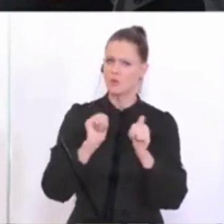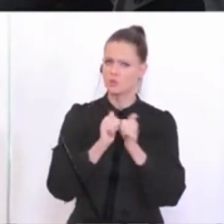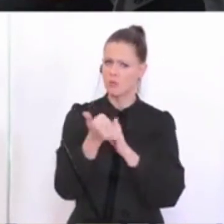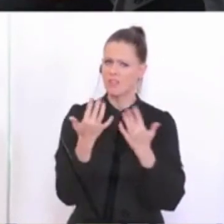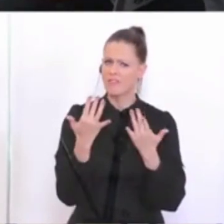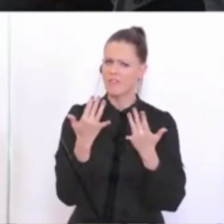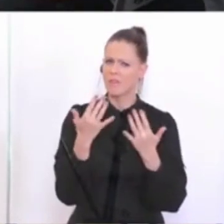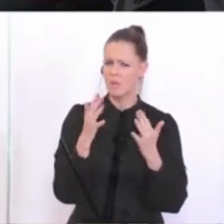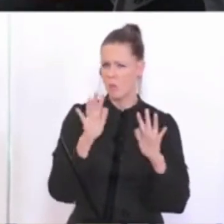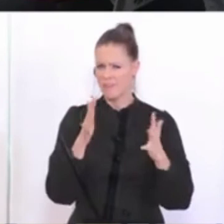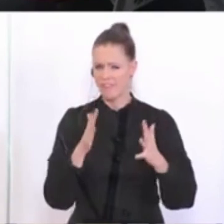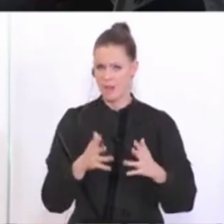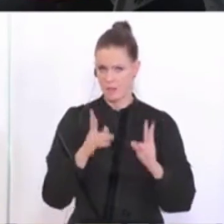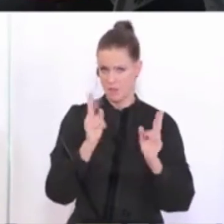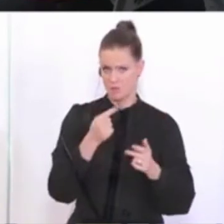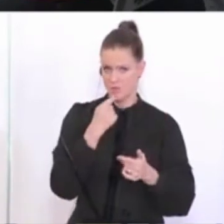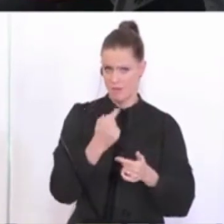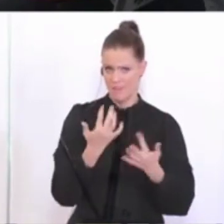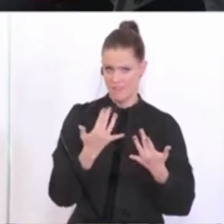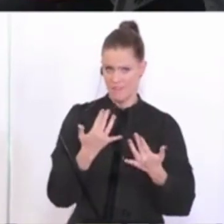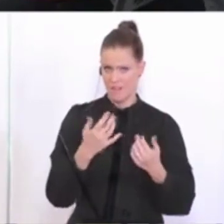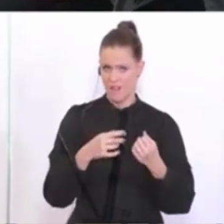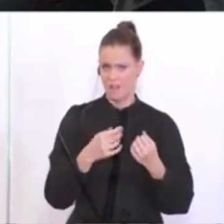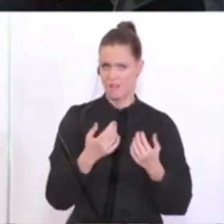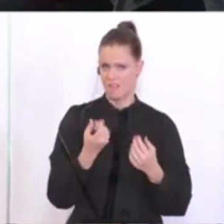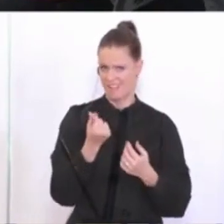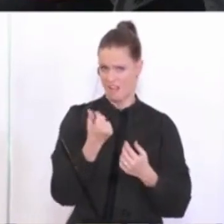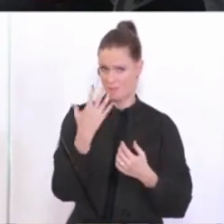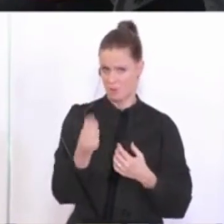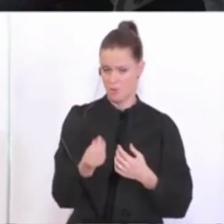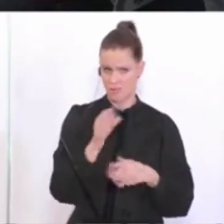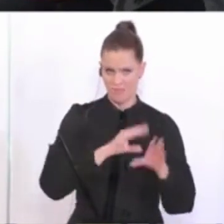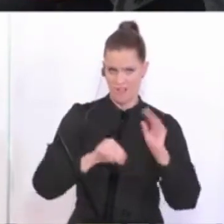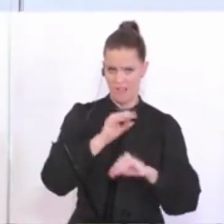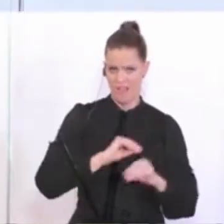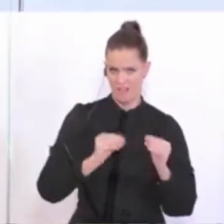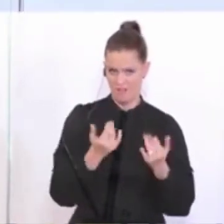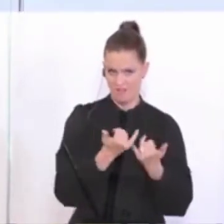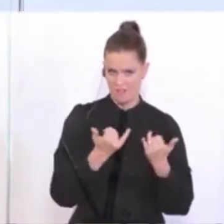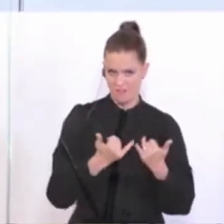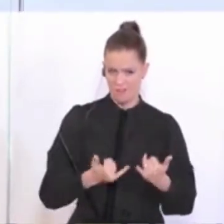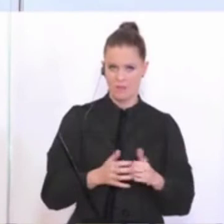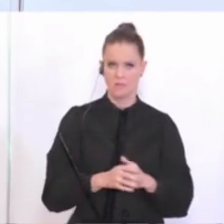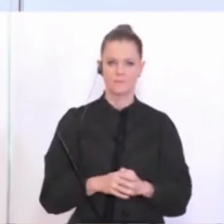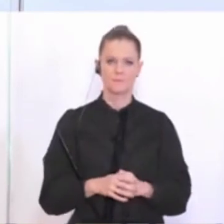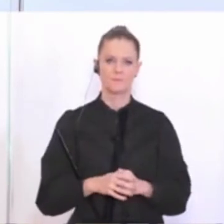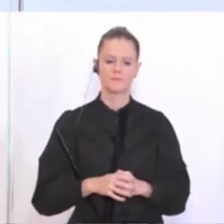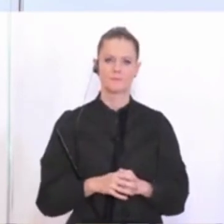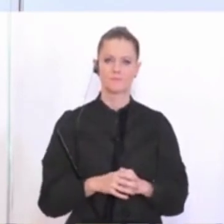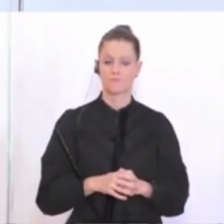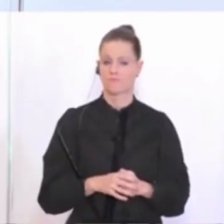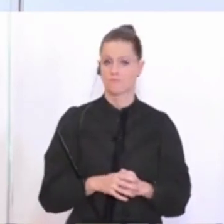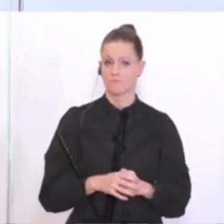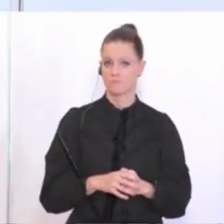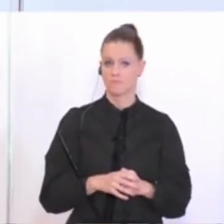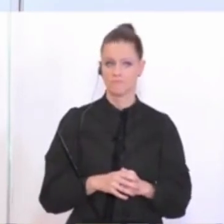in Arbeit ist? Kann man da schon irgendwas zur Dotierung ungefähr sagen, für die kleinen Vereine? Na ja, die Dotierung ist eher die resultierende Größe.